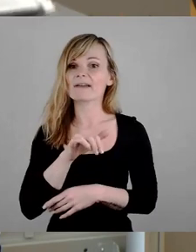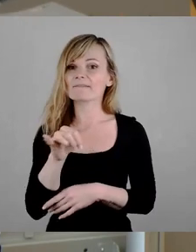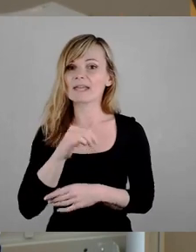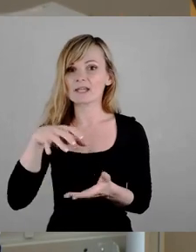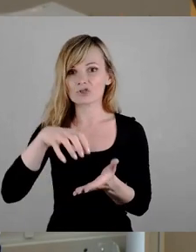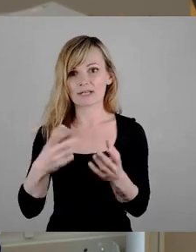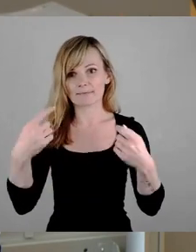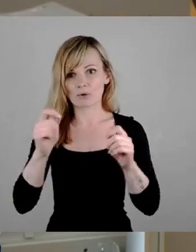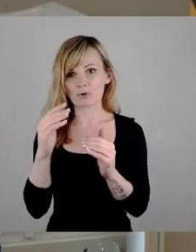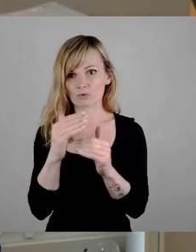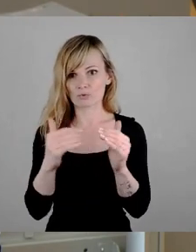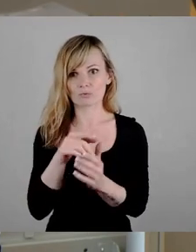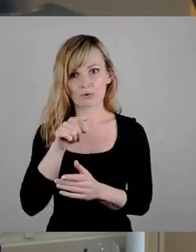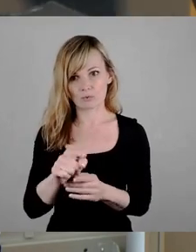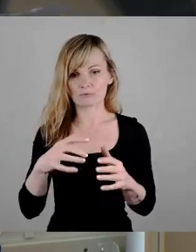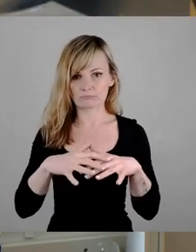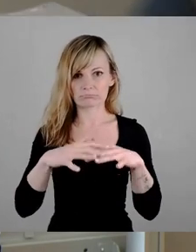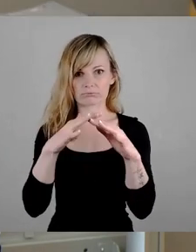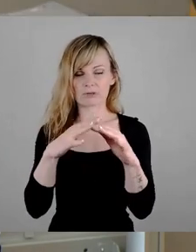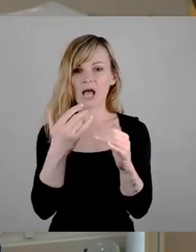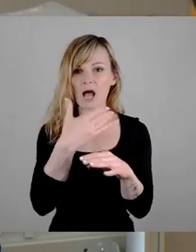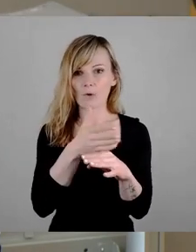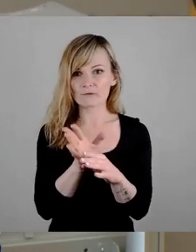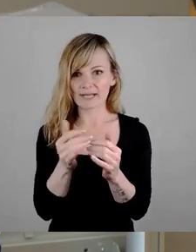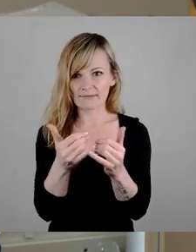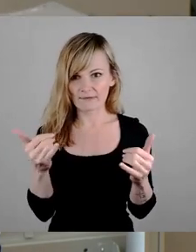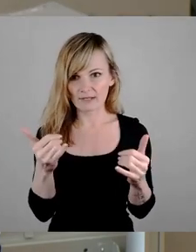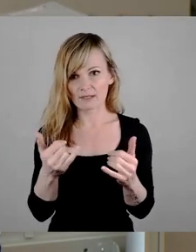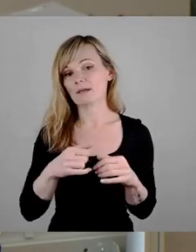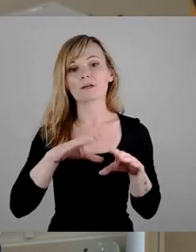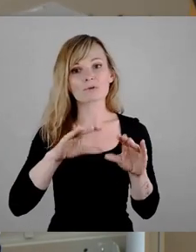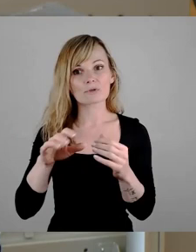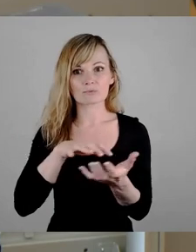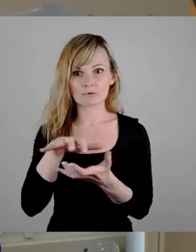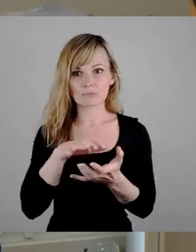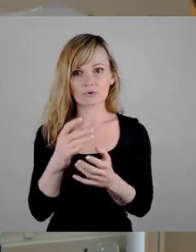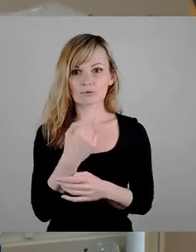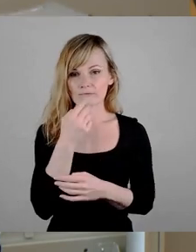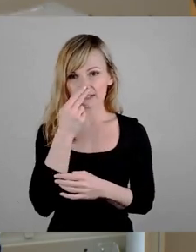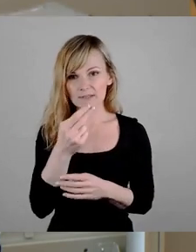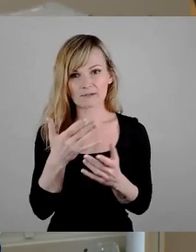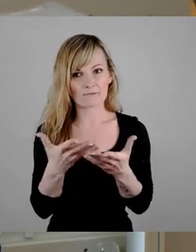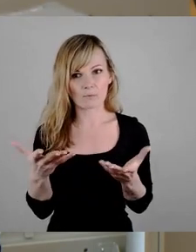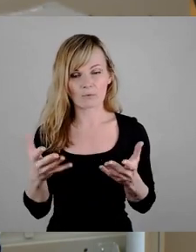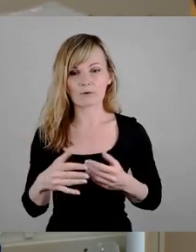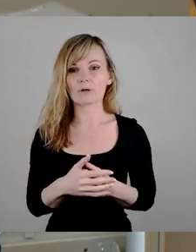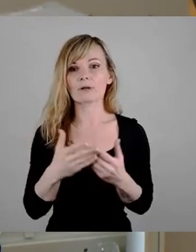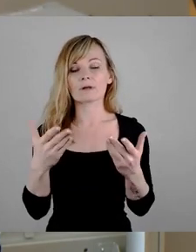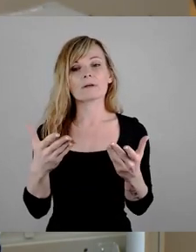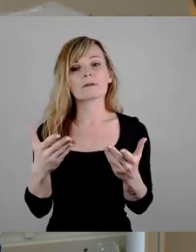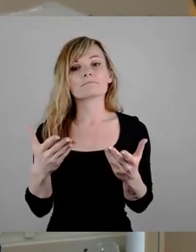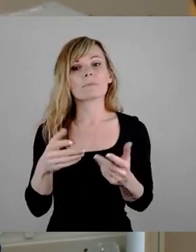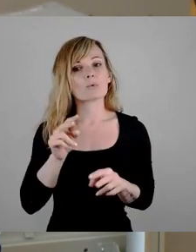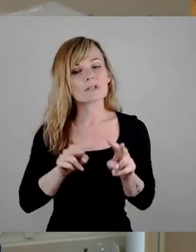diesem Areal? Wie wird das aufgeteilt? Welche Nutzungsmischung finden wir? Und wie bringen wir ein Stück weit auch unterschiedliche